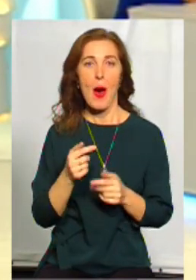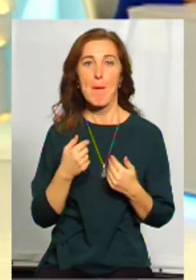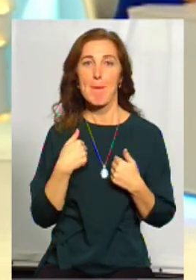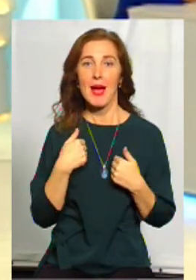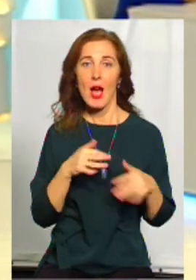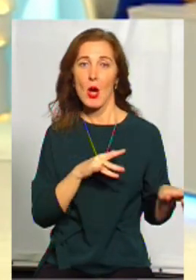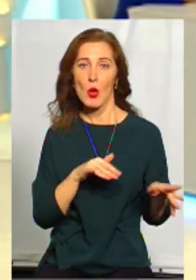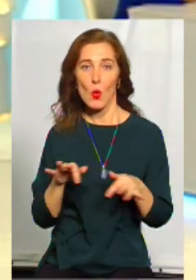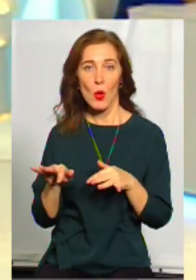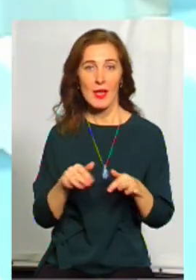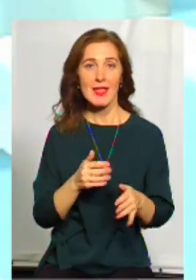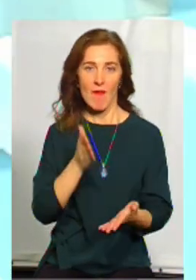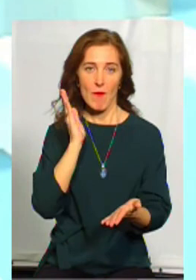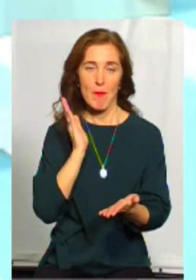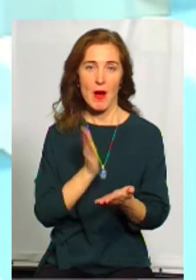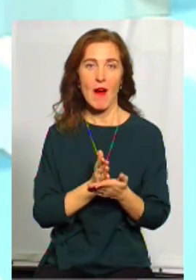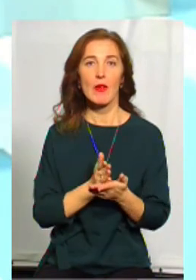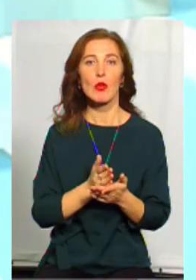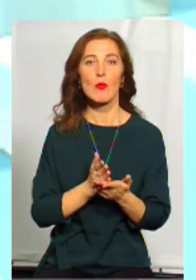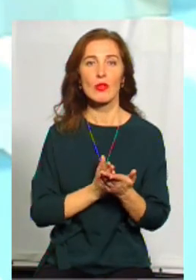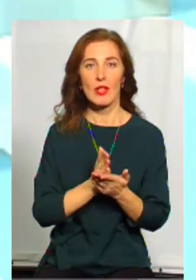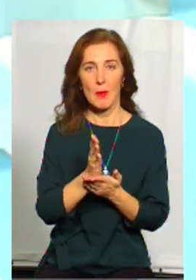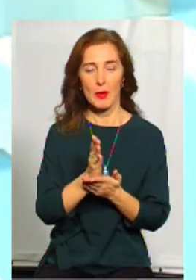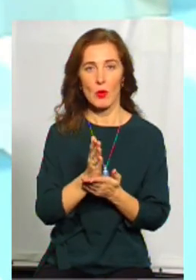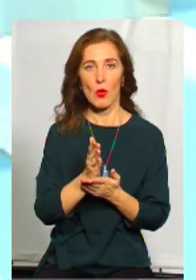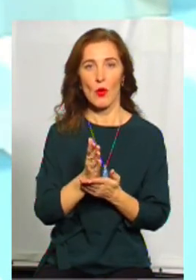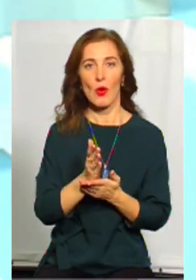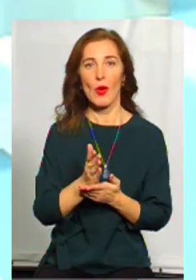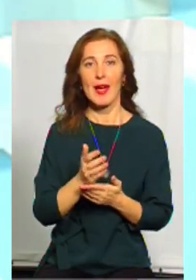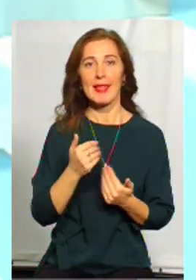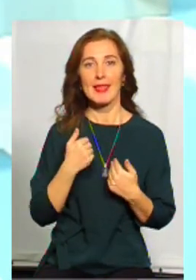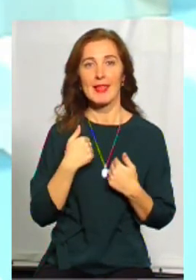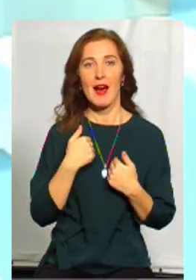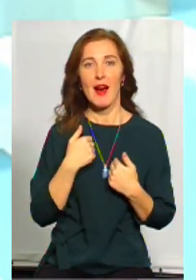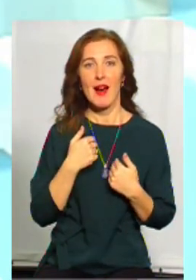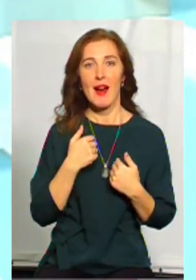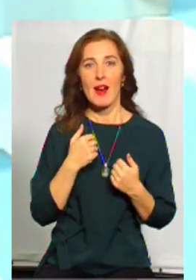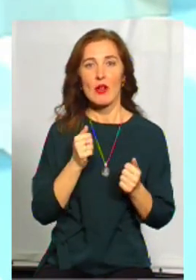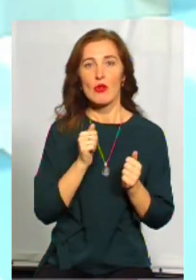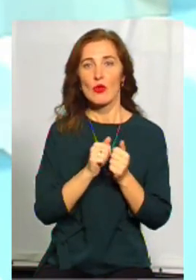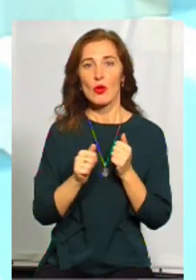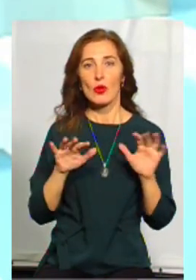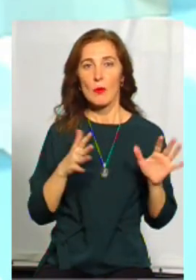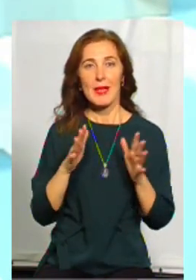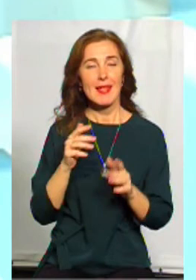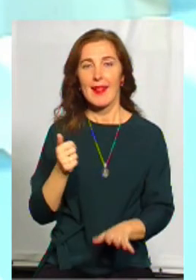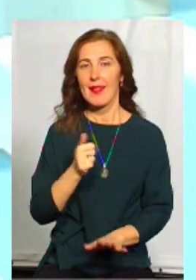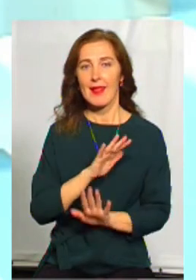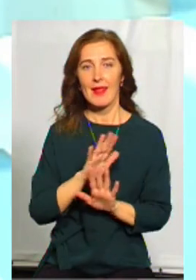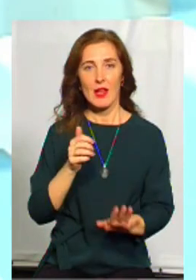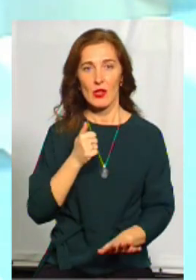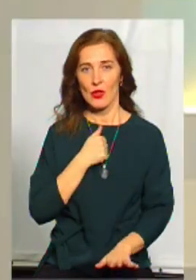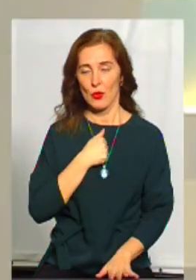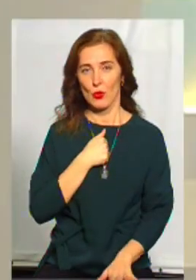рухаємося з вами в правильному напрямку. Шлях до свободи дуже важкий, але я жодної миті не шкодую за те, що я маю...